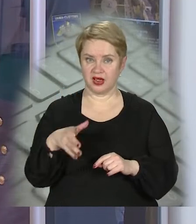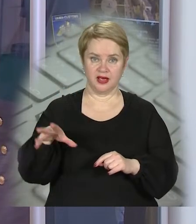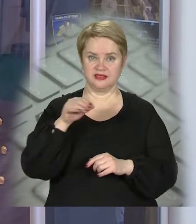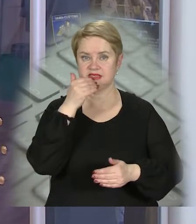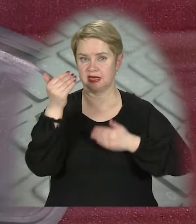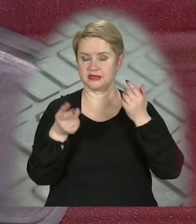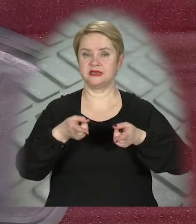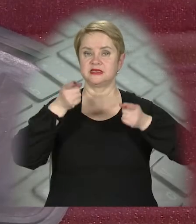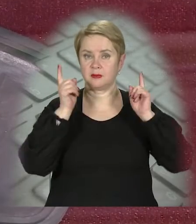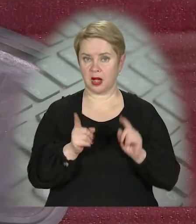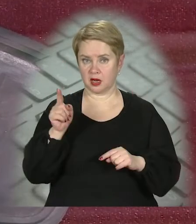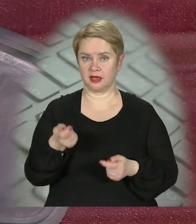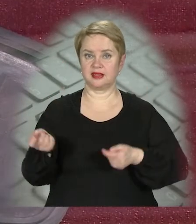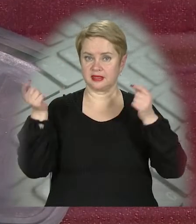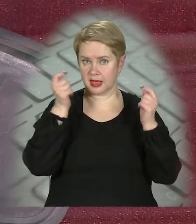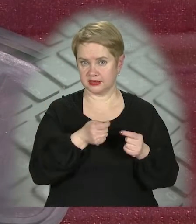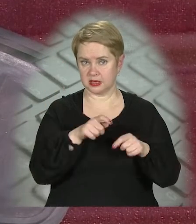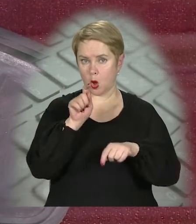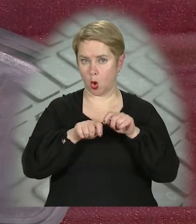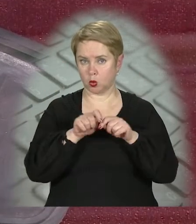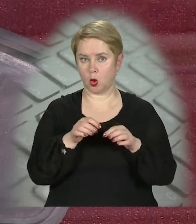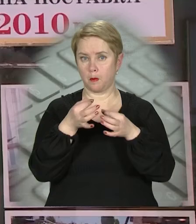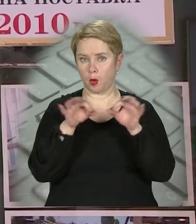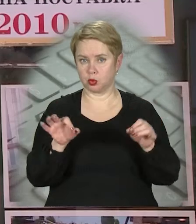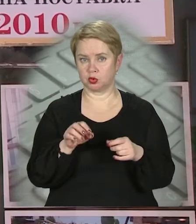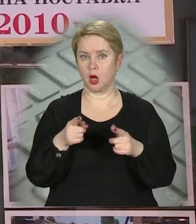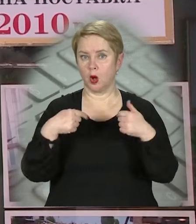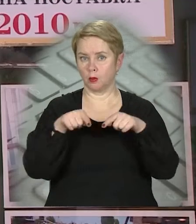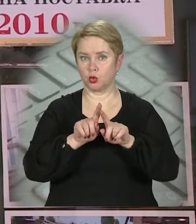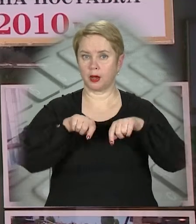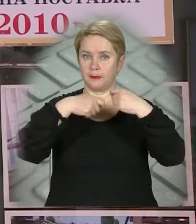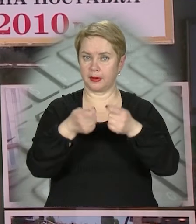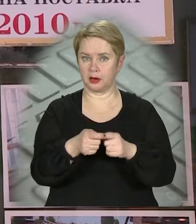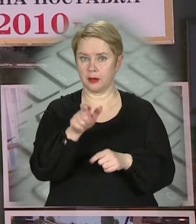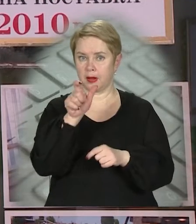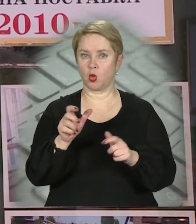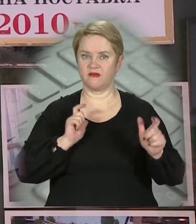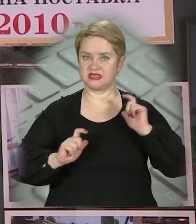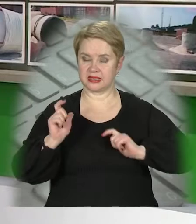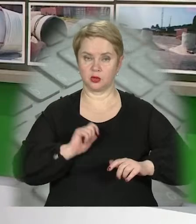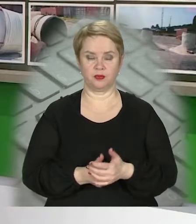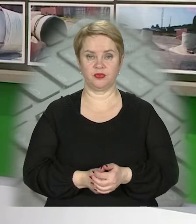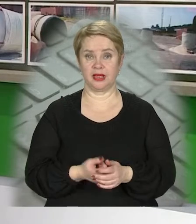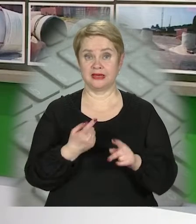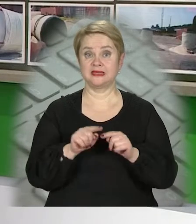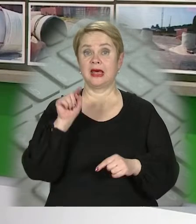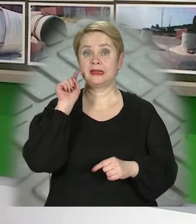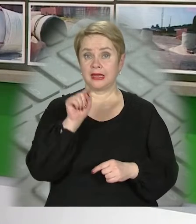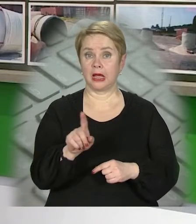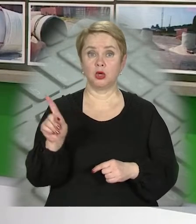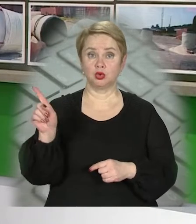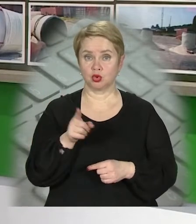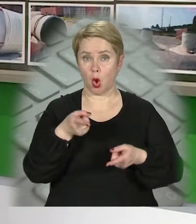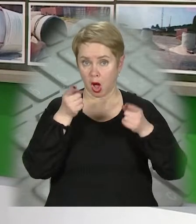Усі експонати справжні. Їх доставляють з контрольно-пропускних пунктів або передають партнери університету. Це те, що